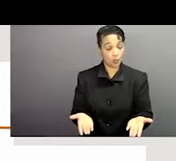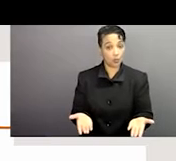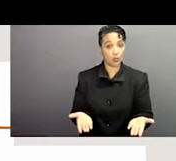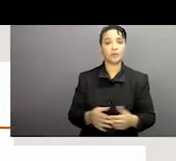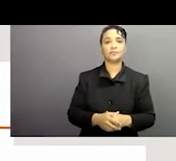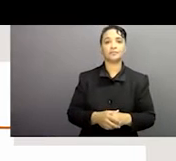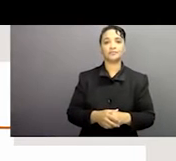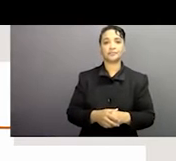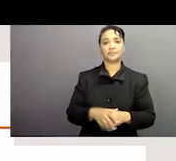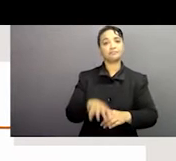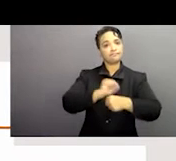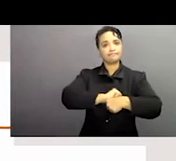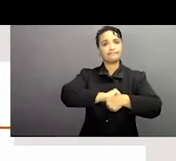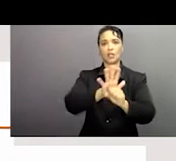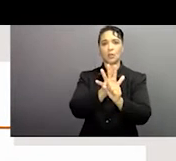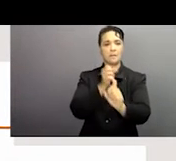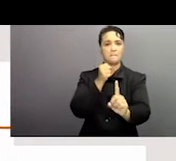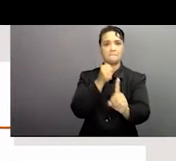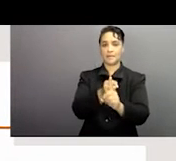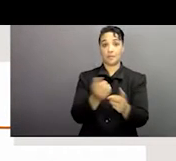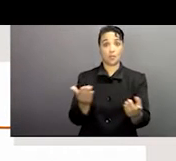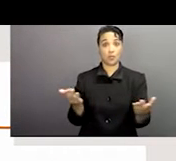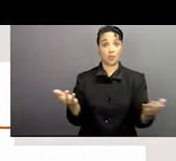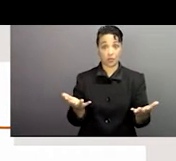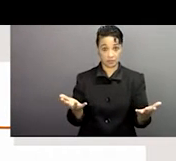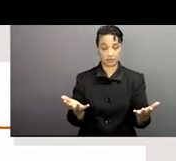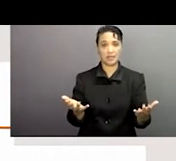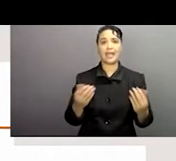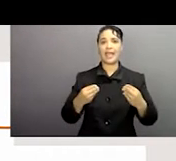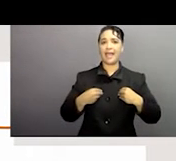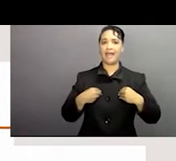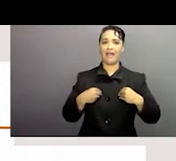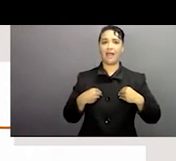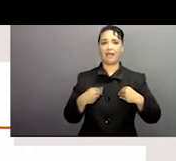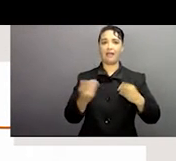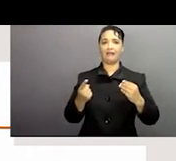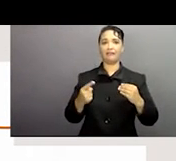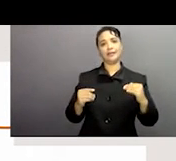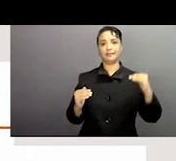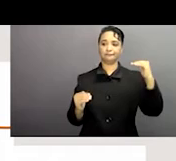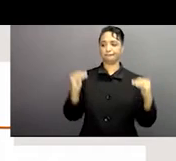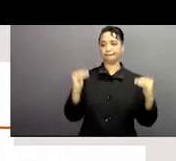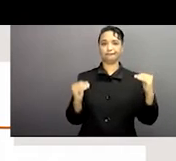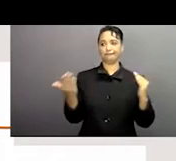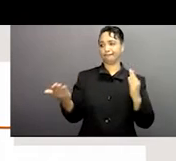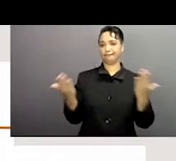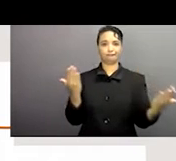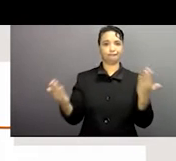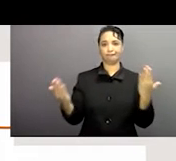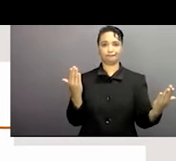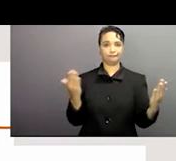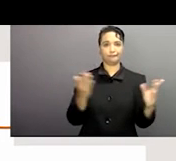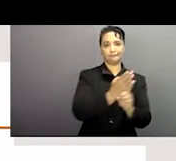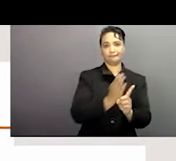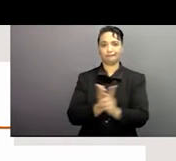aussi que la pandémie a donné naissance, a créé aussi ce niveau dans un sens qu